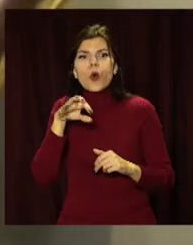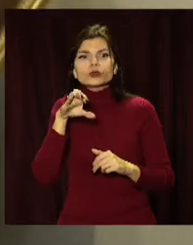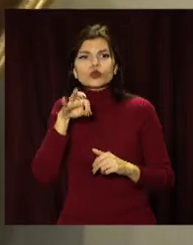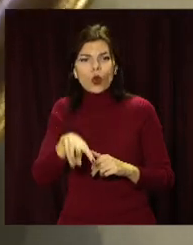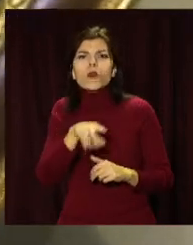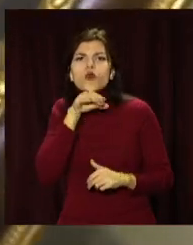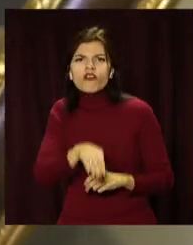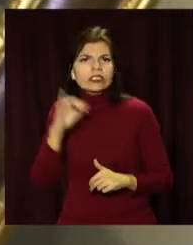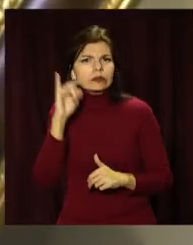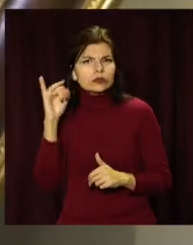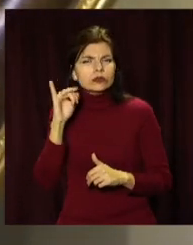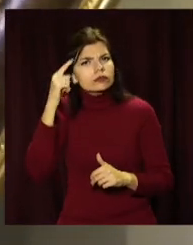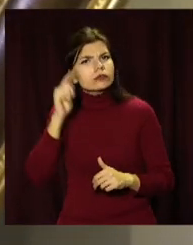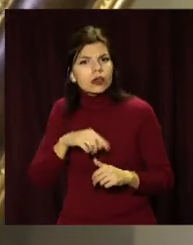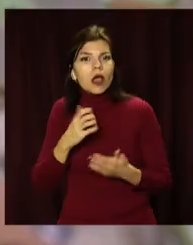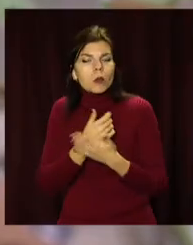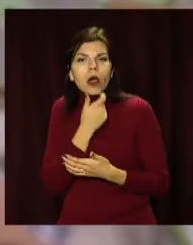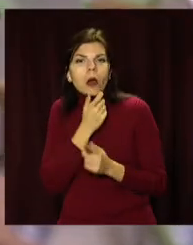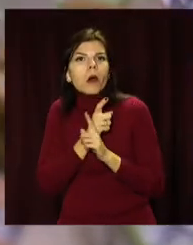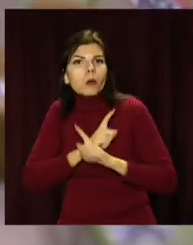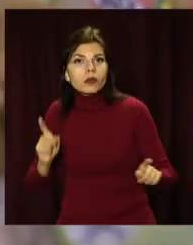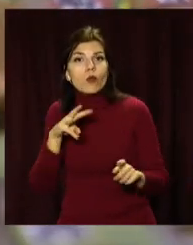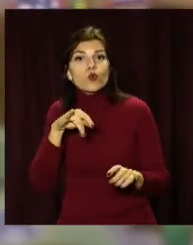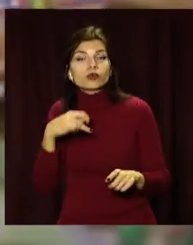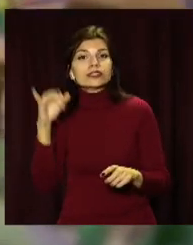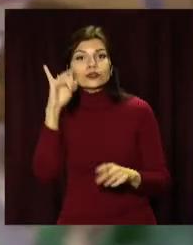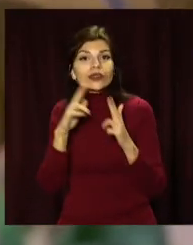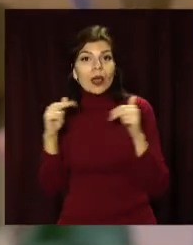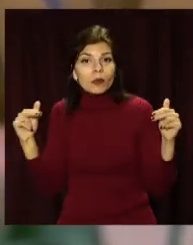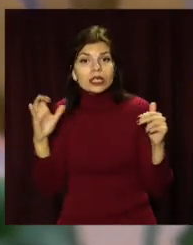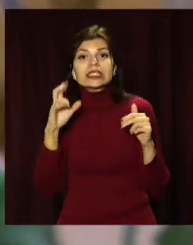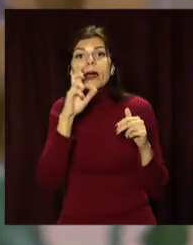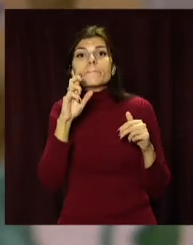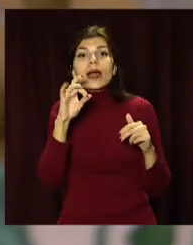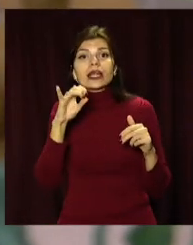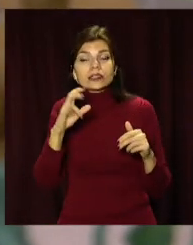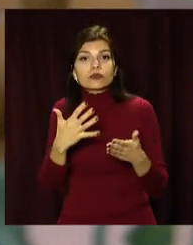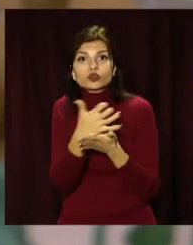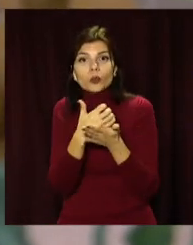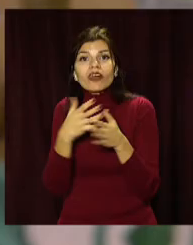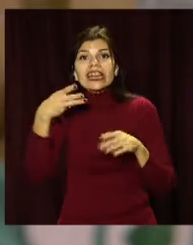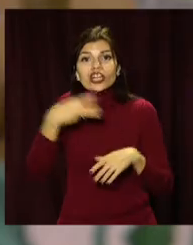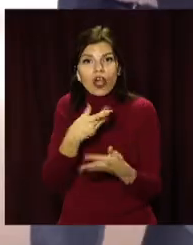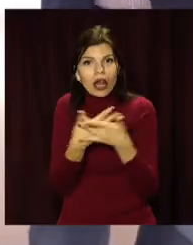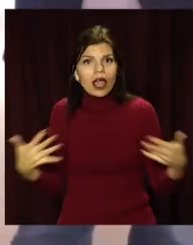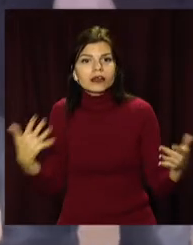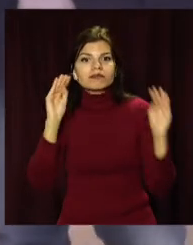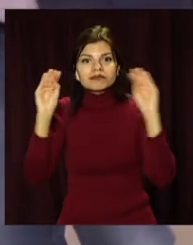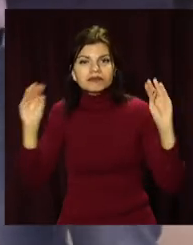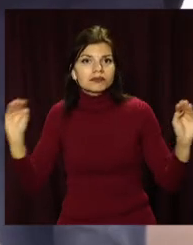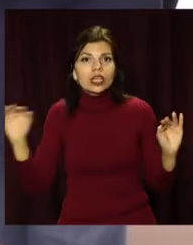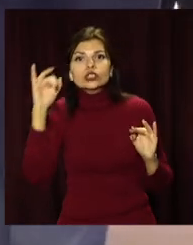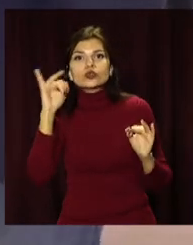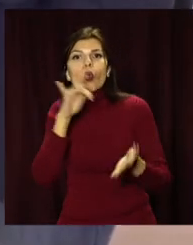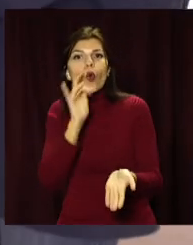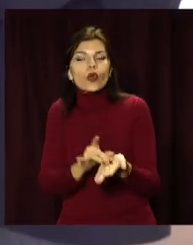історик, тож експозиція його не аби як зацікавили. У музеї історії Дніпра з березня назбирали понад три тисячі різних предметів, пов'язаних з